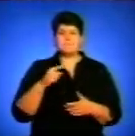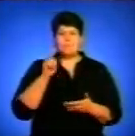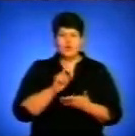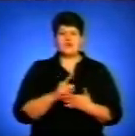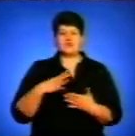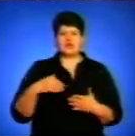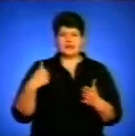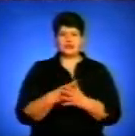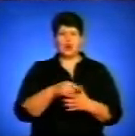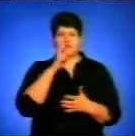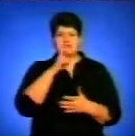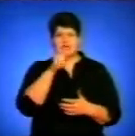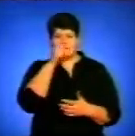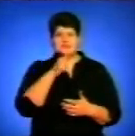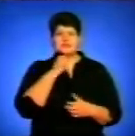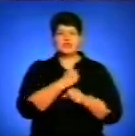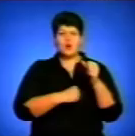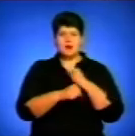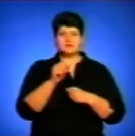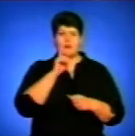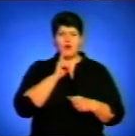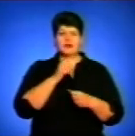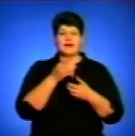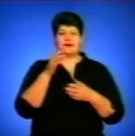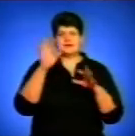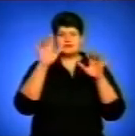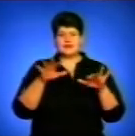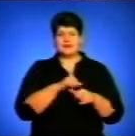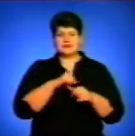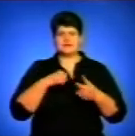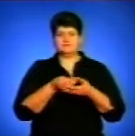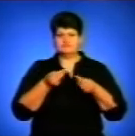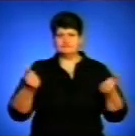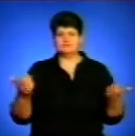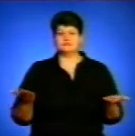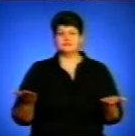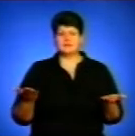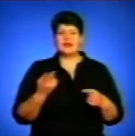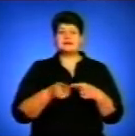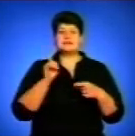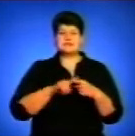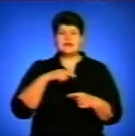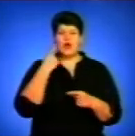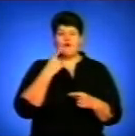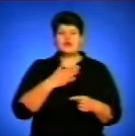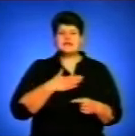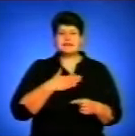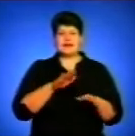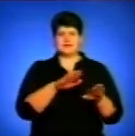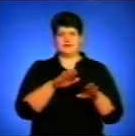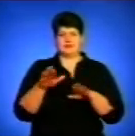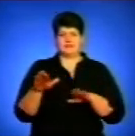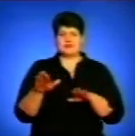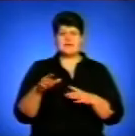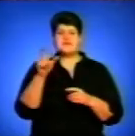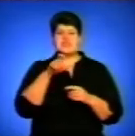до квітня місяця, до Пасхи, коли він сам зійде? Це просто, це говорить за наш рівень. Європа